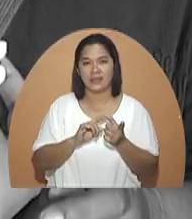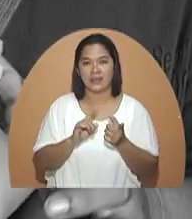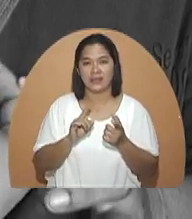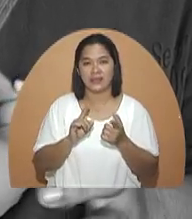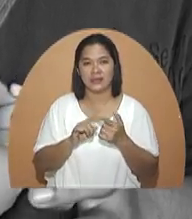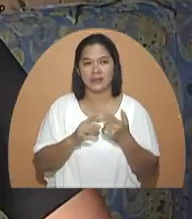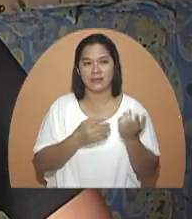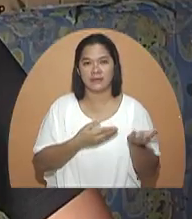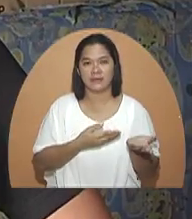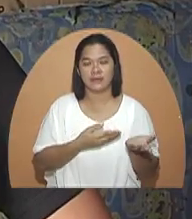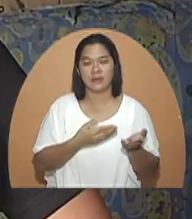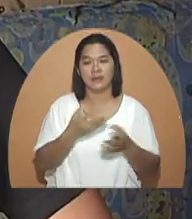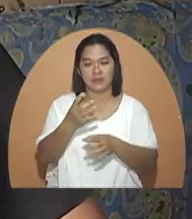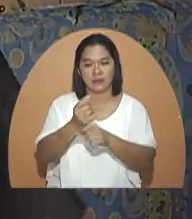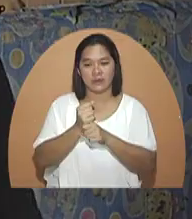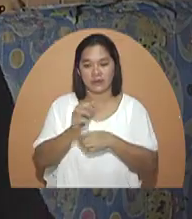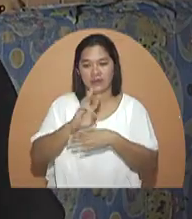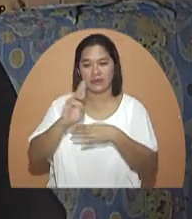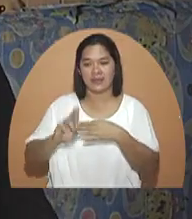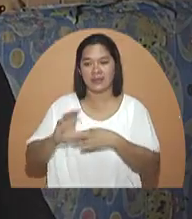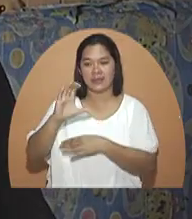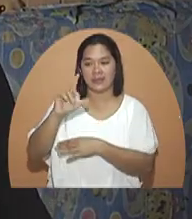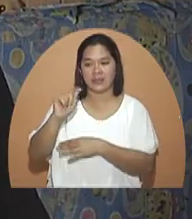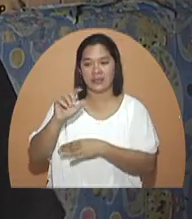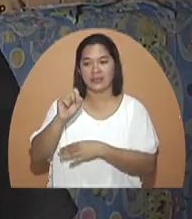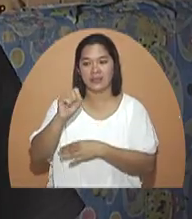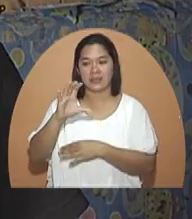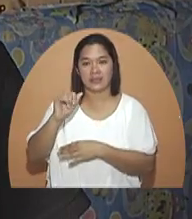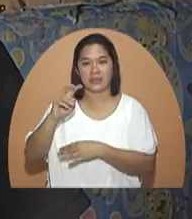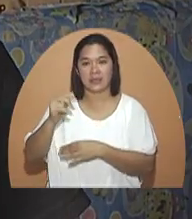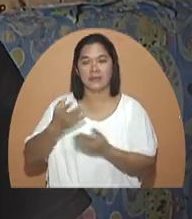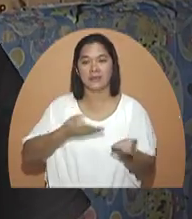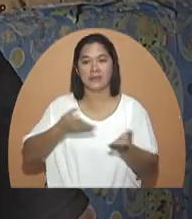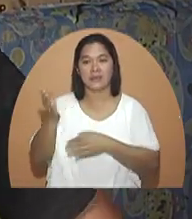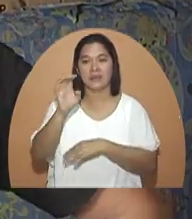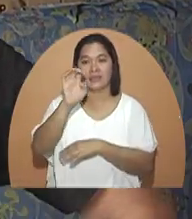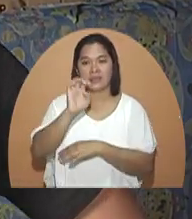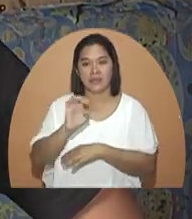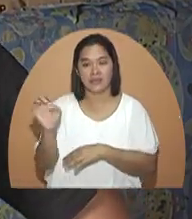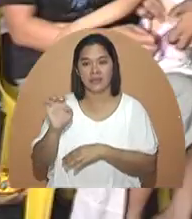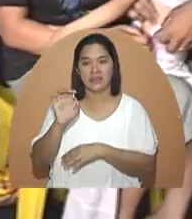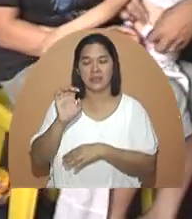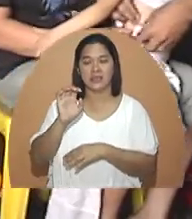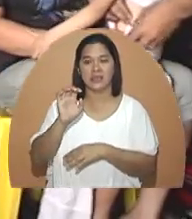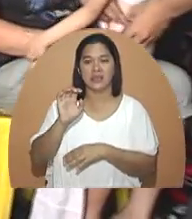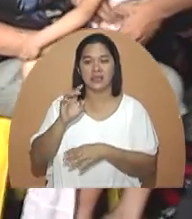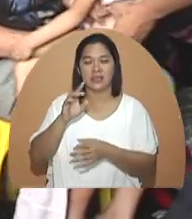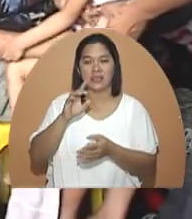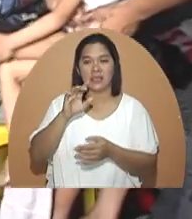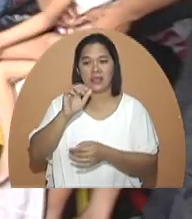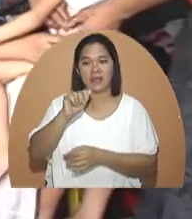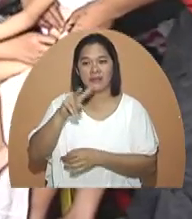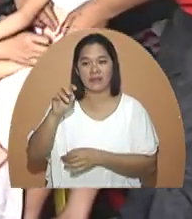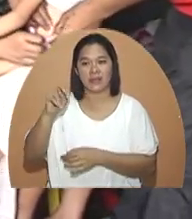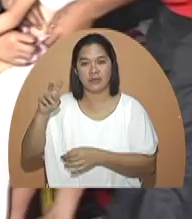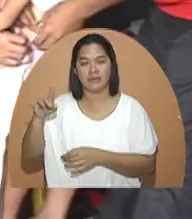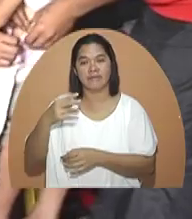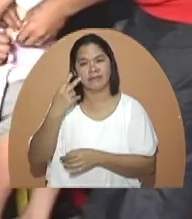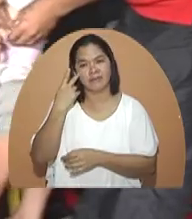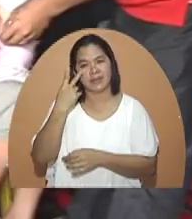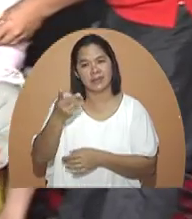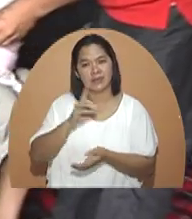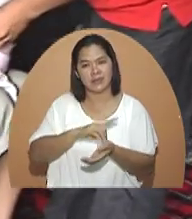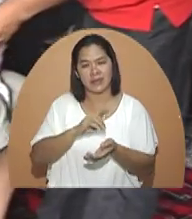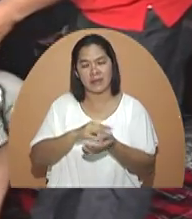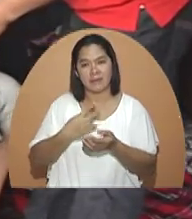Pagkoha po namin ng resulta ng recitis yan, pinabasa po namin sa isabi nyo sa optal yun nga po yung sabi sa